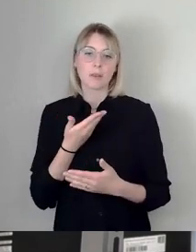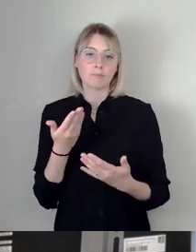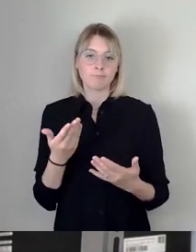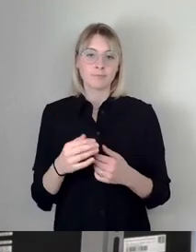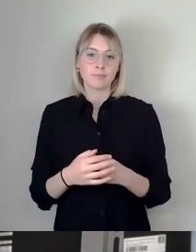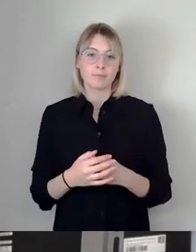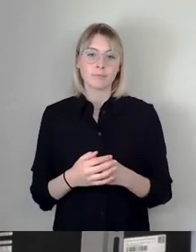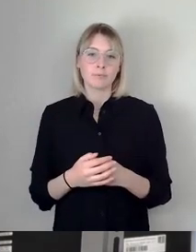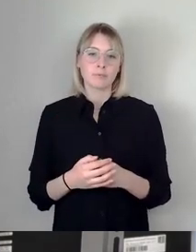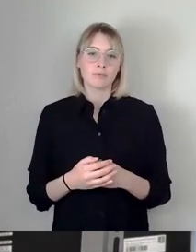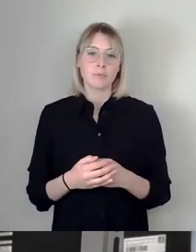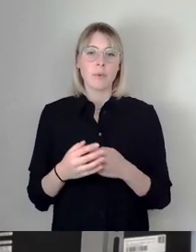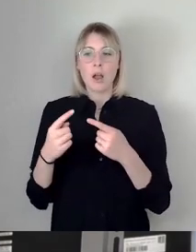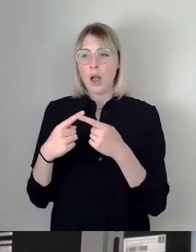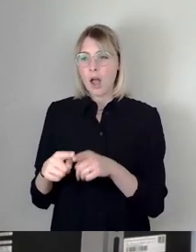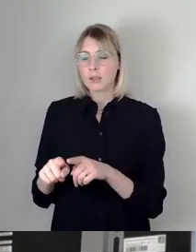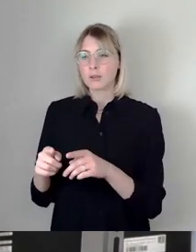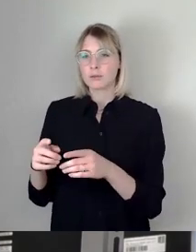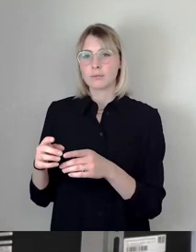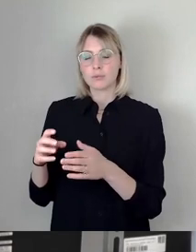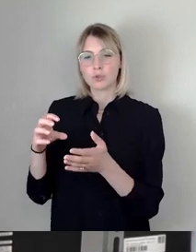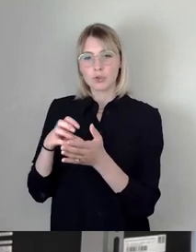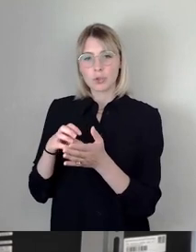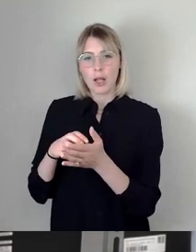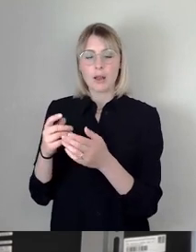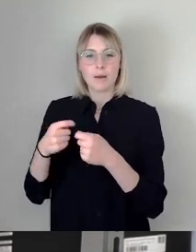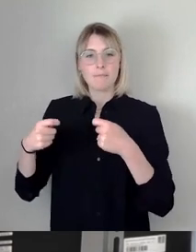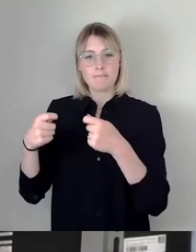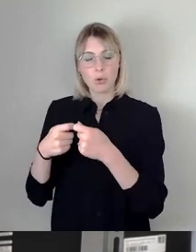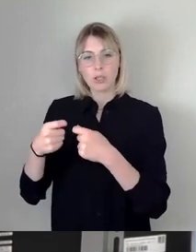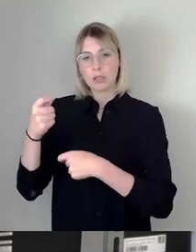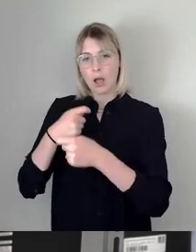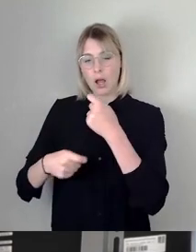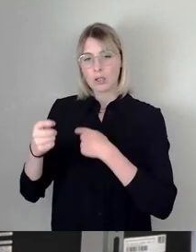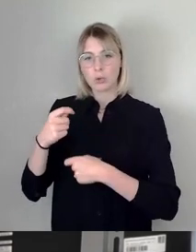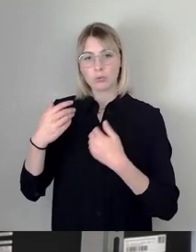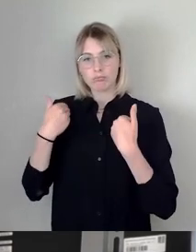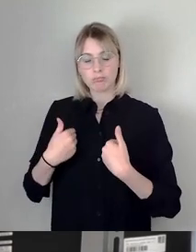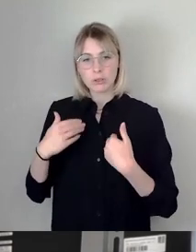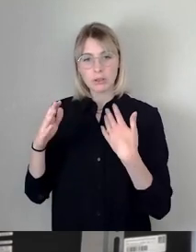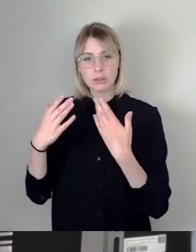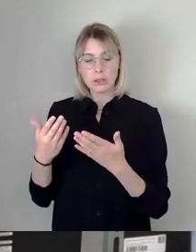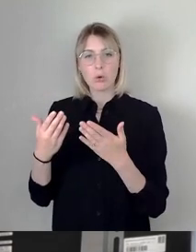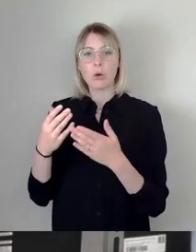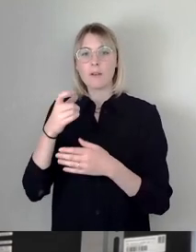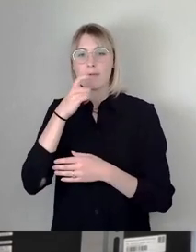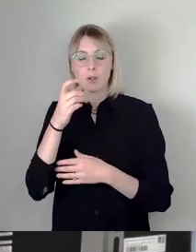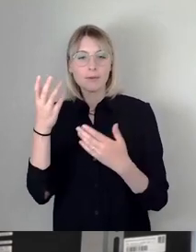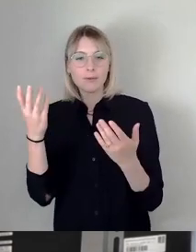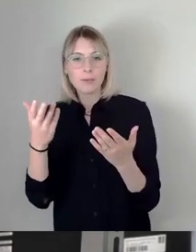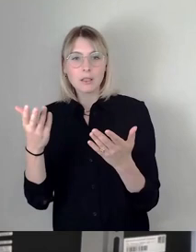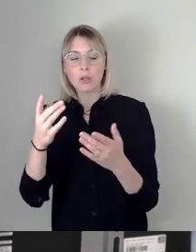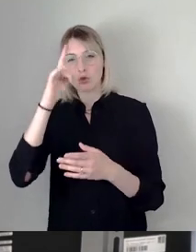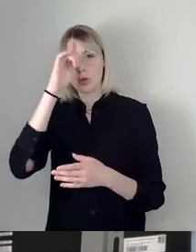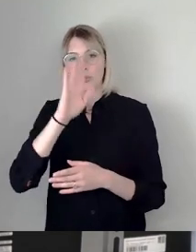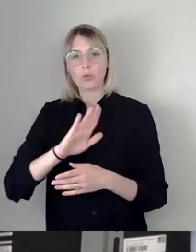Stelle schränken uns Beschlüsse des Bundes in unserer Handlungsfreiheit massiv ein. Als Stichwort will ich nur hier das Deutschland-Ticket benennen,